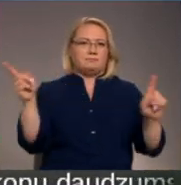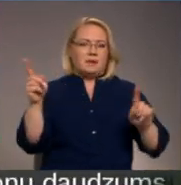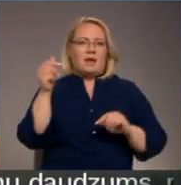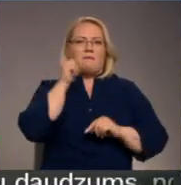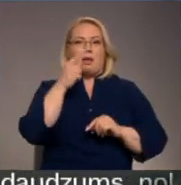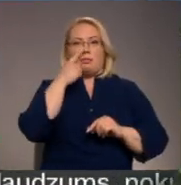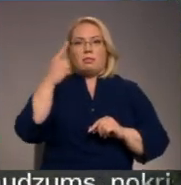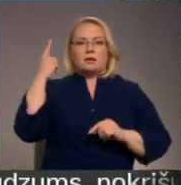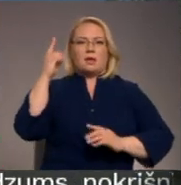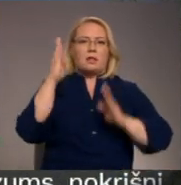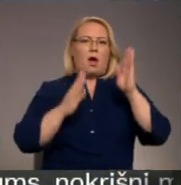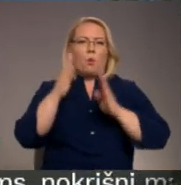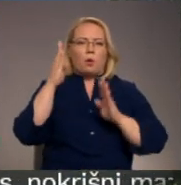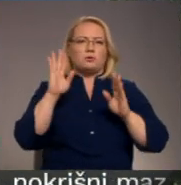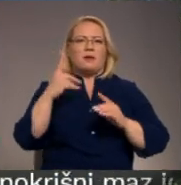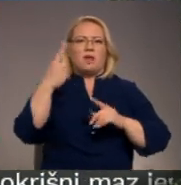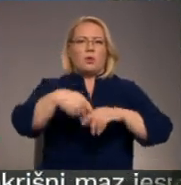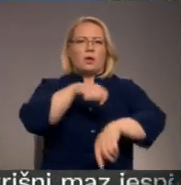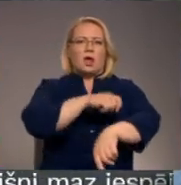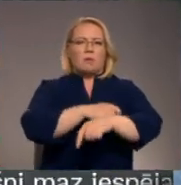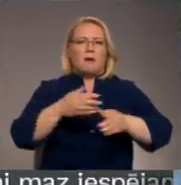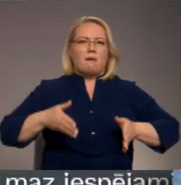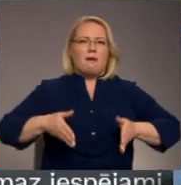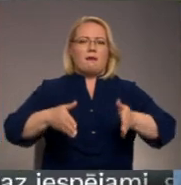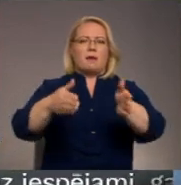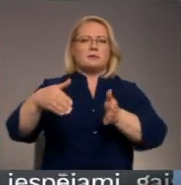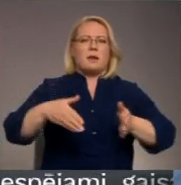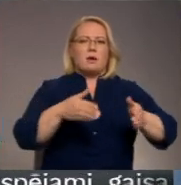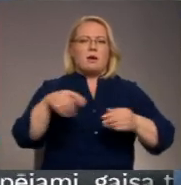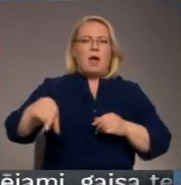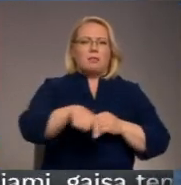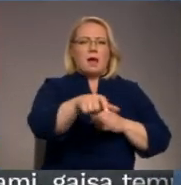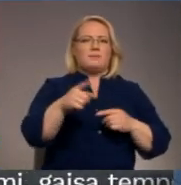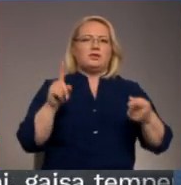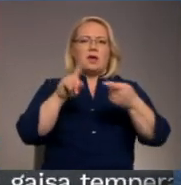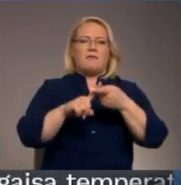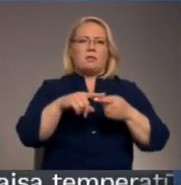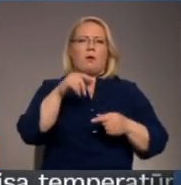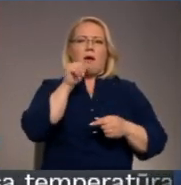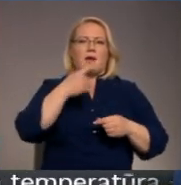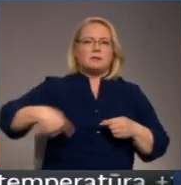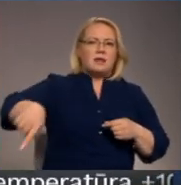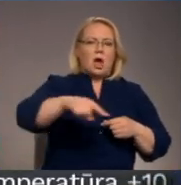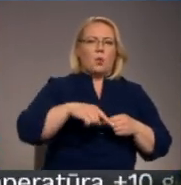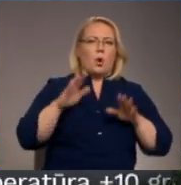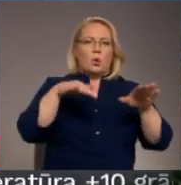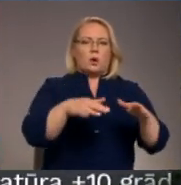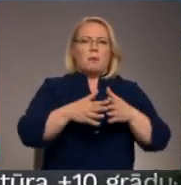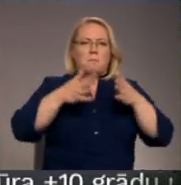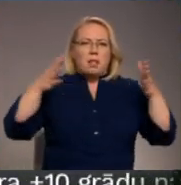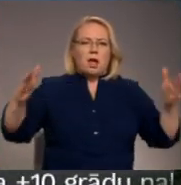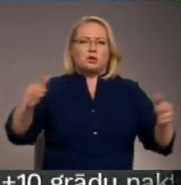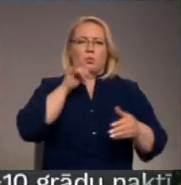Vēl nesen aizaugušais nedaudz vairāk par kilometru garais papis kanāls, kas savieno ezeru ar jūru kļuvis par plašu ūdens tilpi.